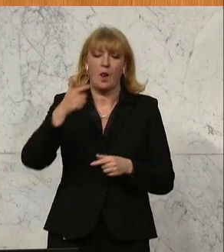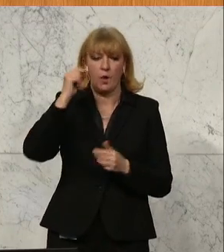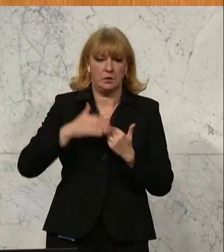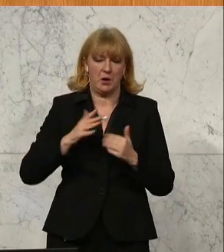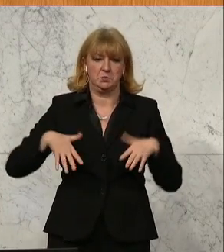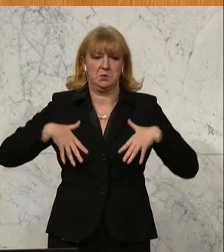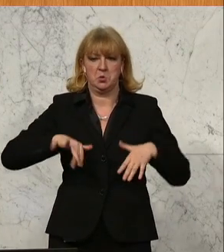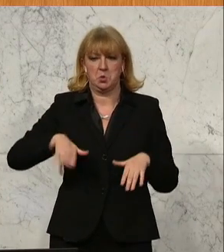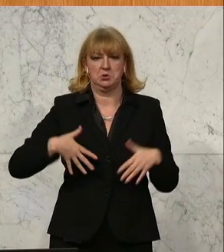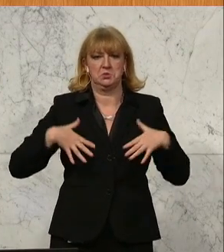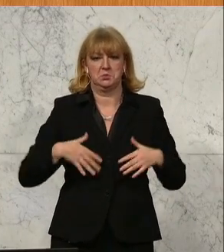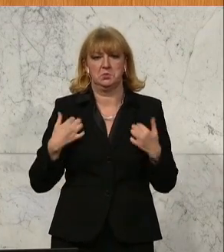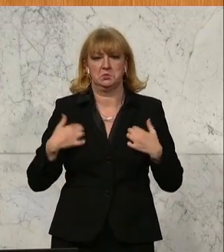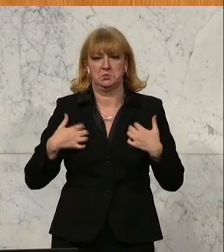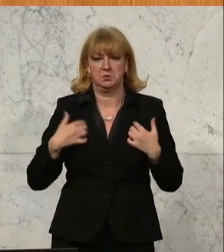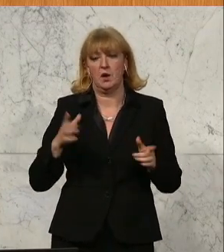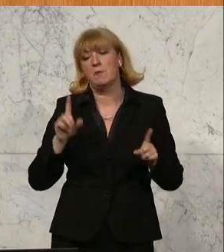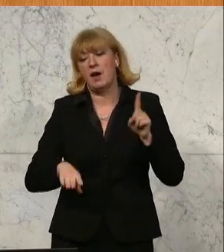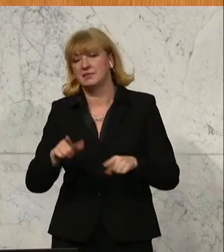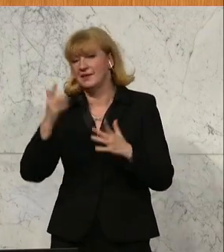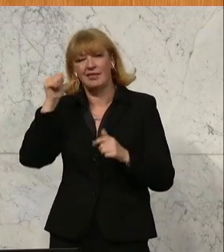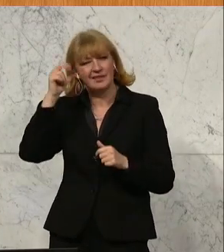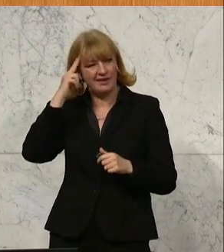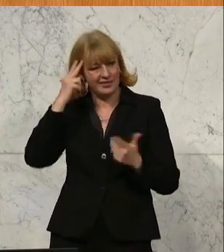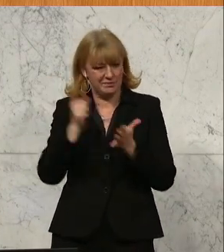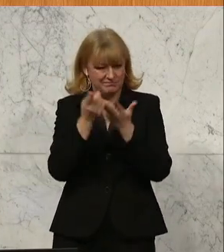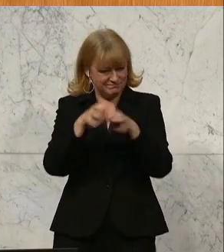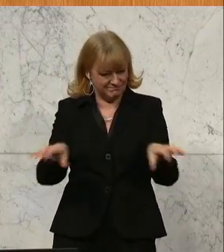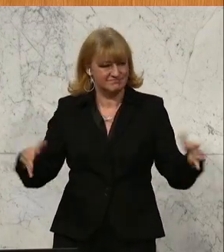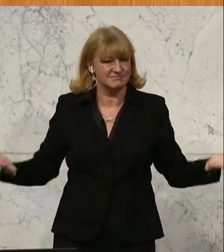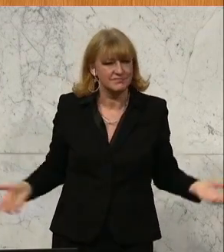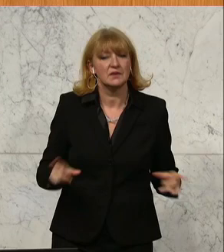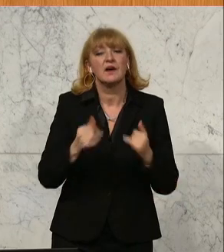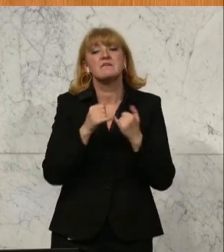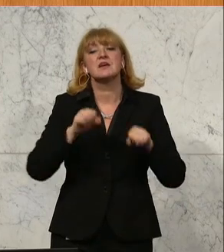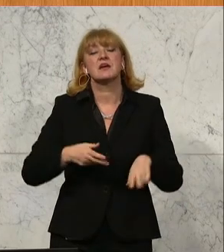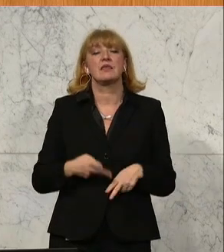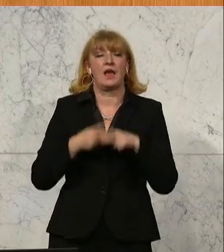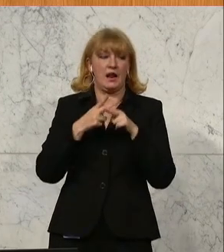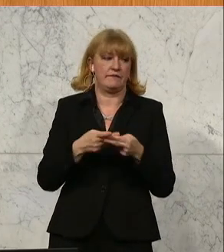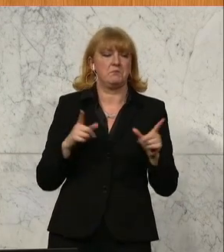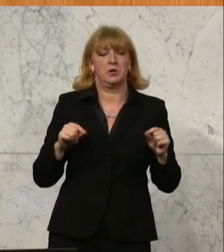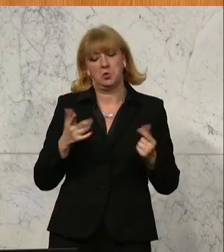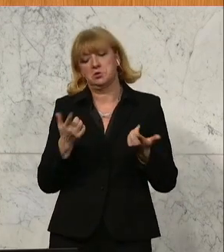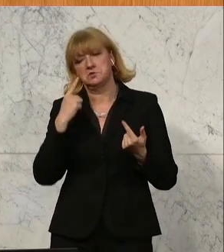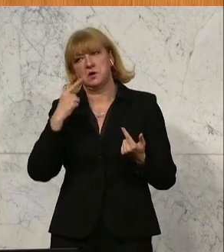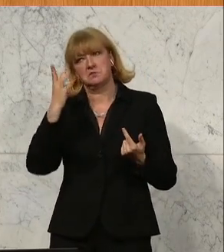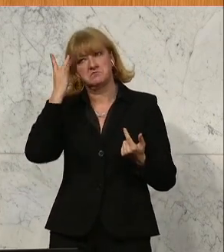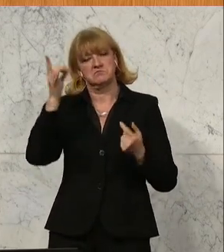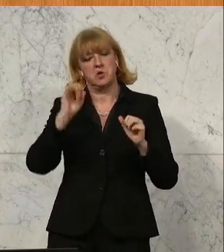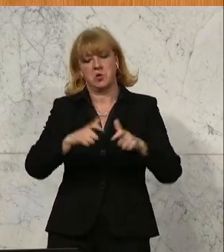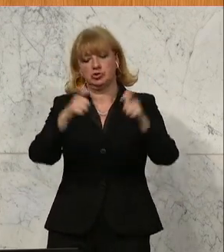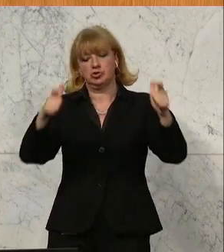und jenen, die das nicht tun. Und jetzt könnte man meinen, man kann diesem Problem Abhilfe schaffen und man erfindet eine Stelle, die sagt, ich